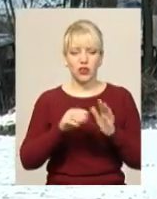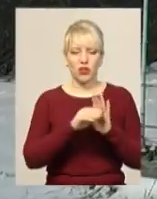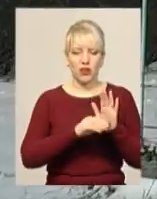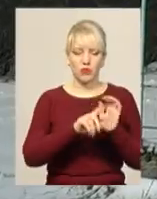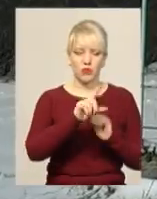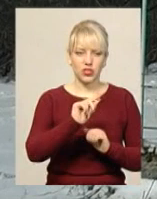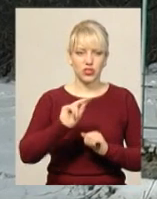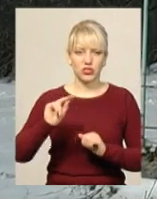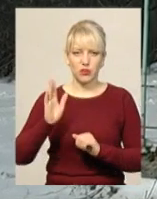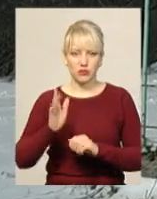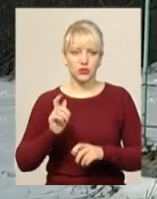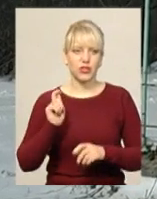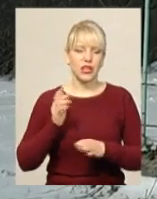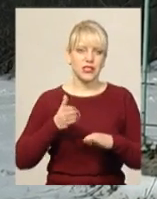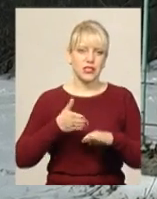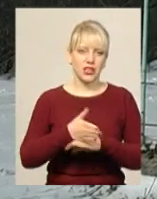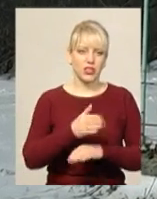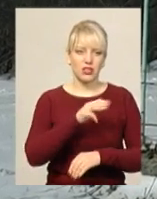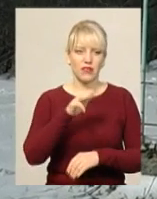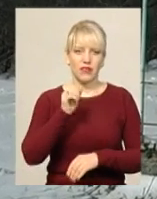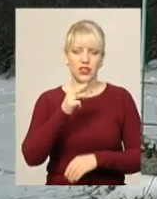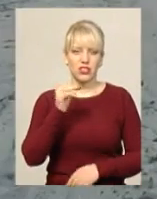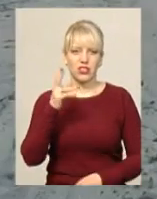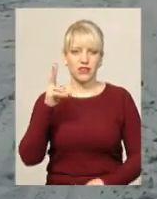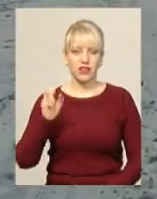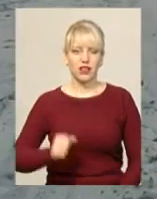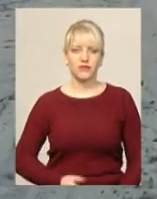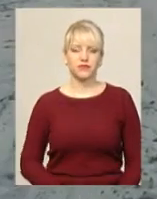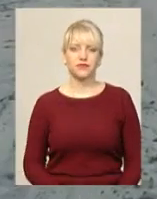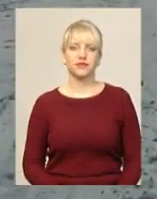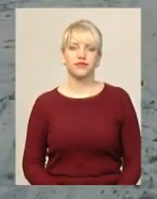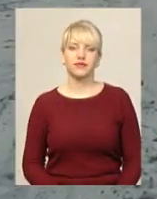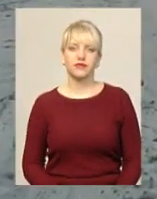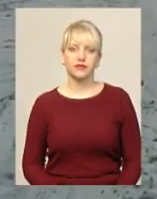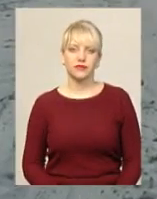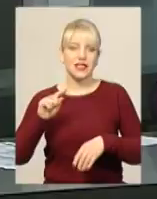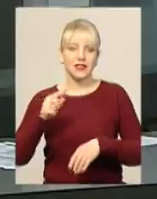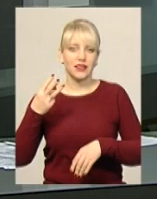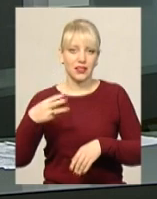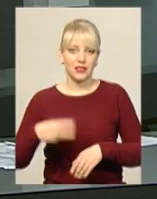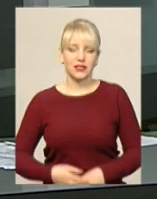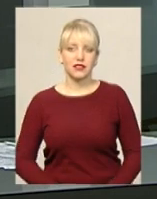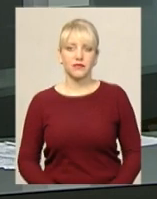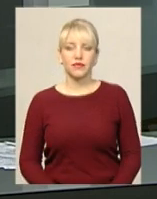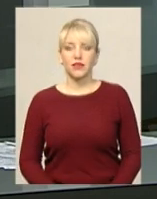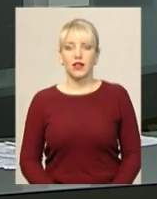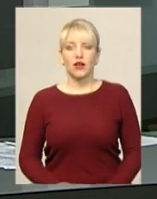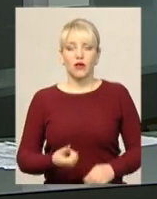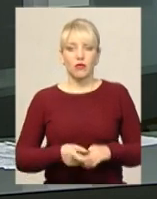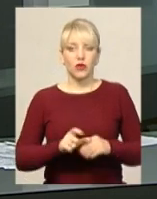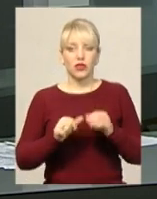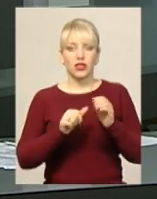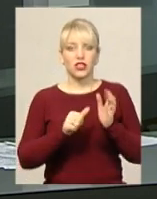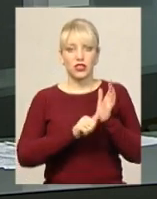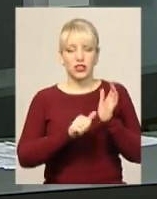регулярно заїжджатиме у Фашіївку. Наталя Сідова, Дам'ян Цегольник – Новини, Поділля, Центр. Вона чість десятків